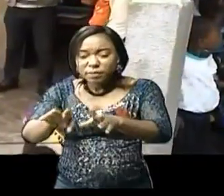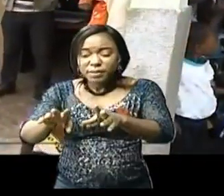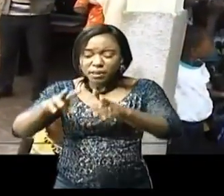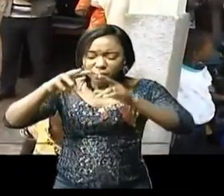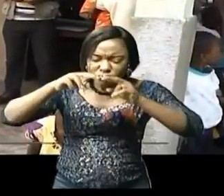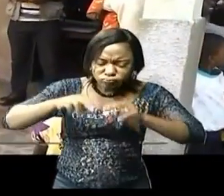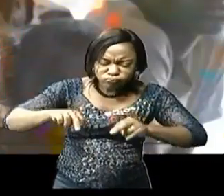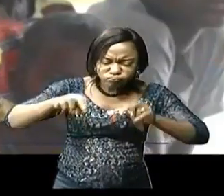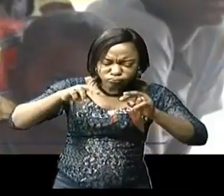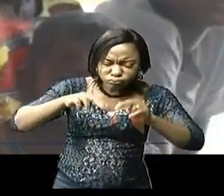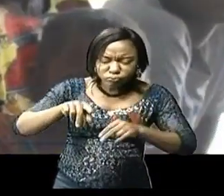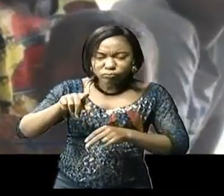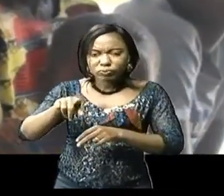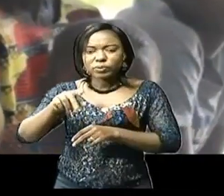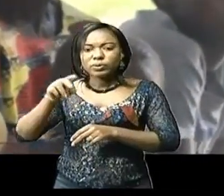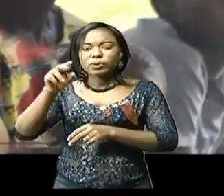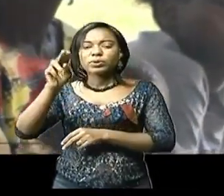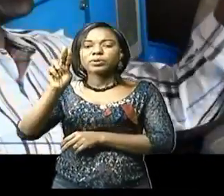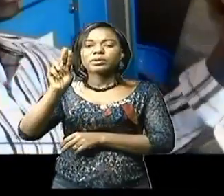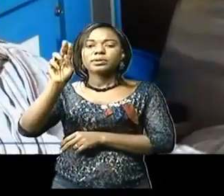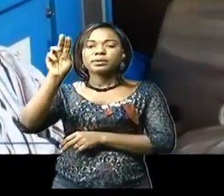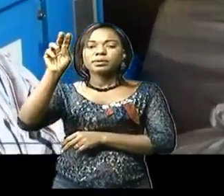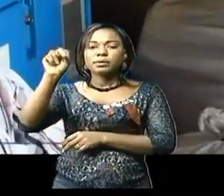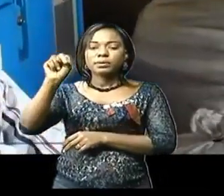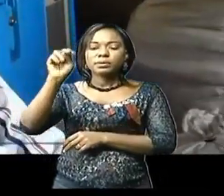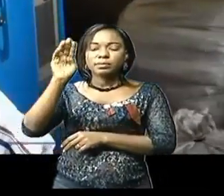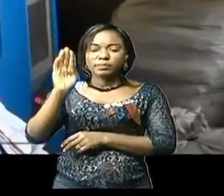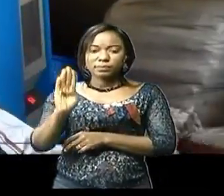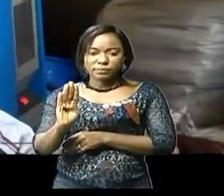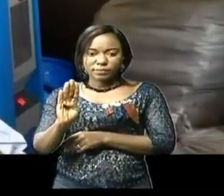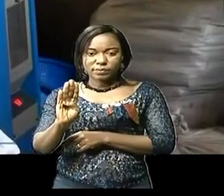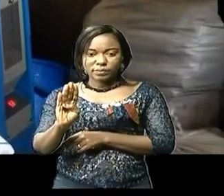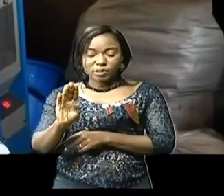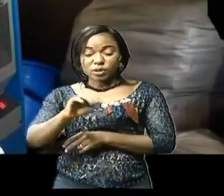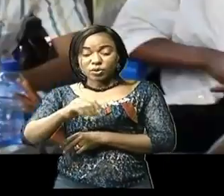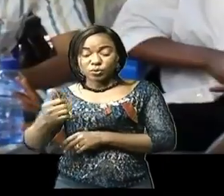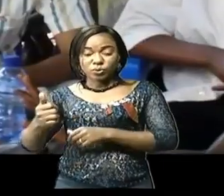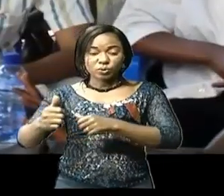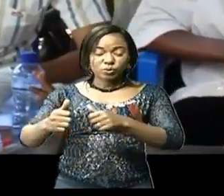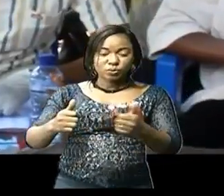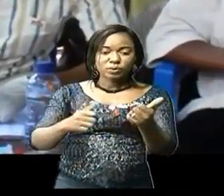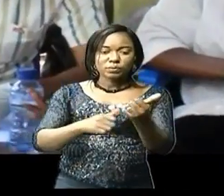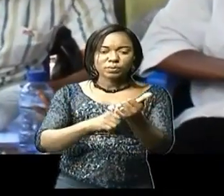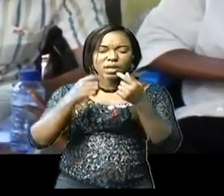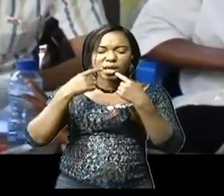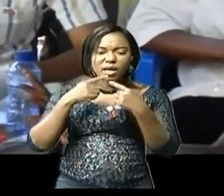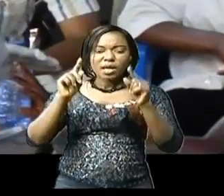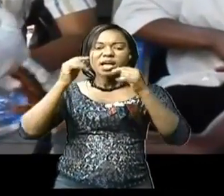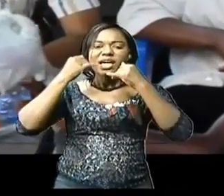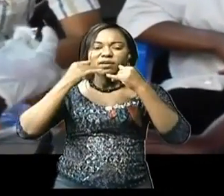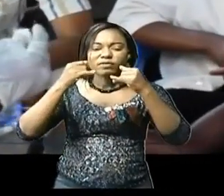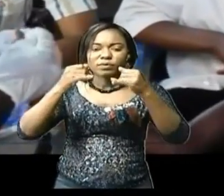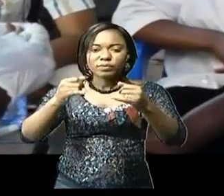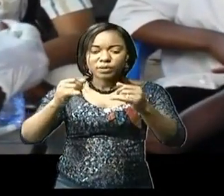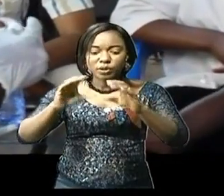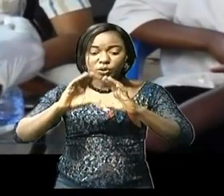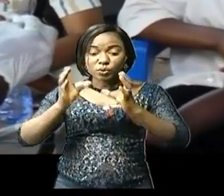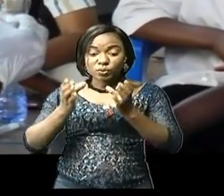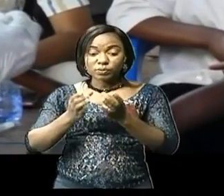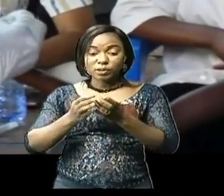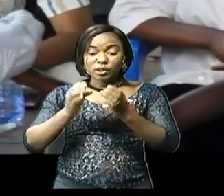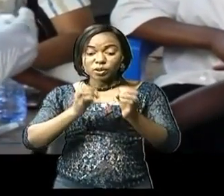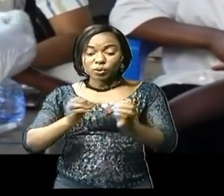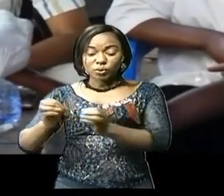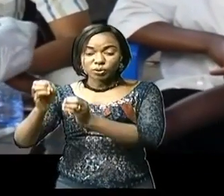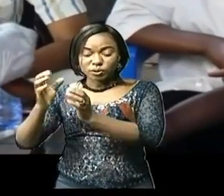de l'INERB, des transfusions sanguines, de l'entomologiste et autres, ont réussi à s'informer auprès du comité de coordination